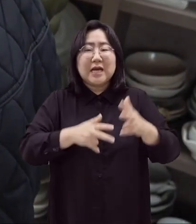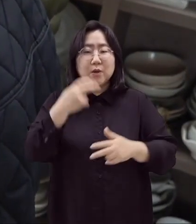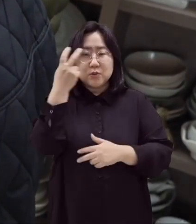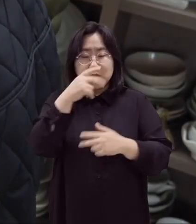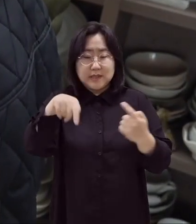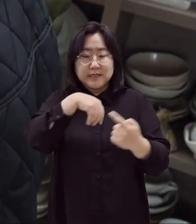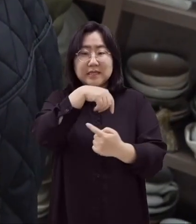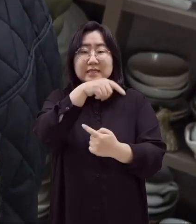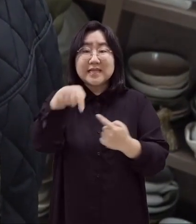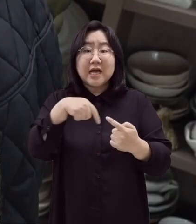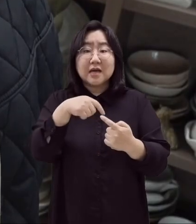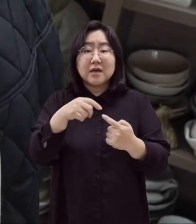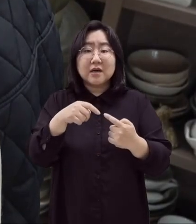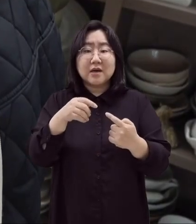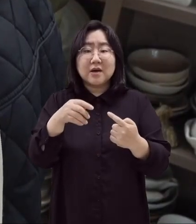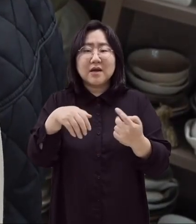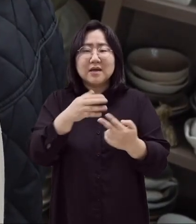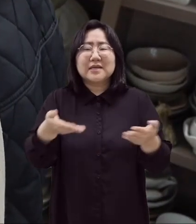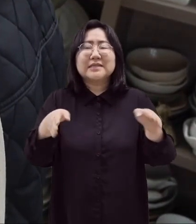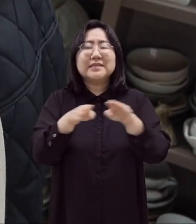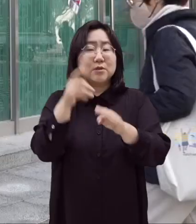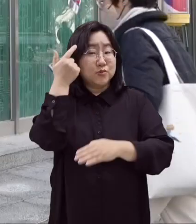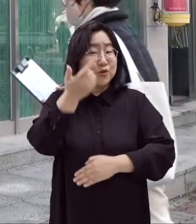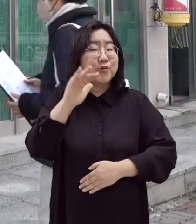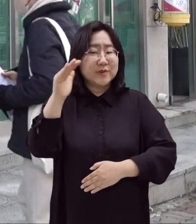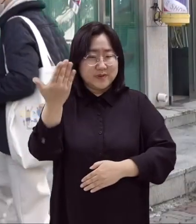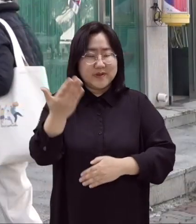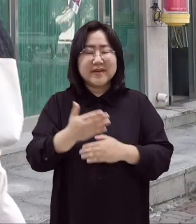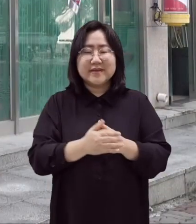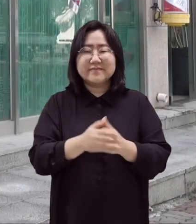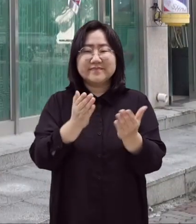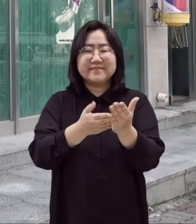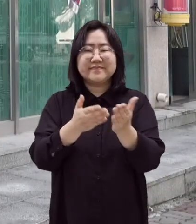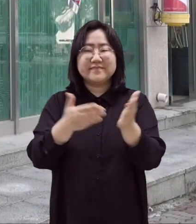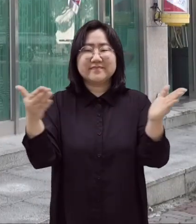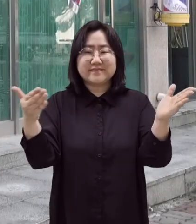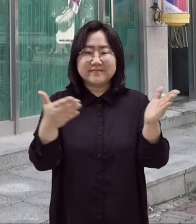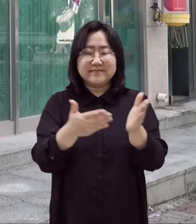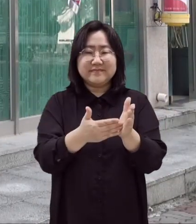상황실로 문의하시면 됩니다. 지금까지 서귀포시에서 전해드렸습니다.